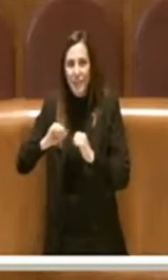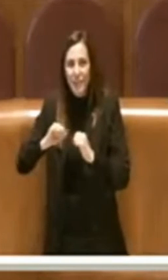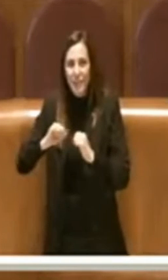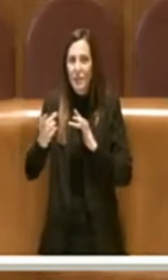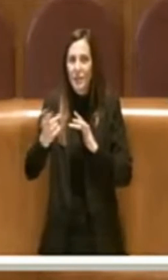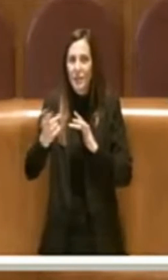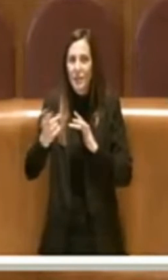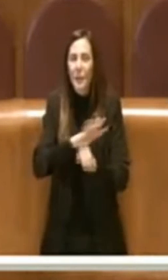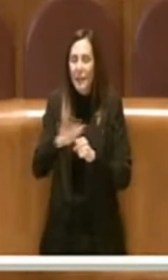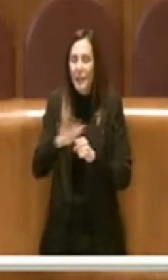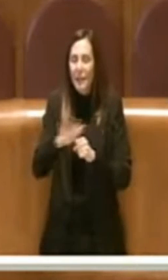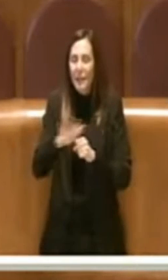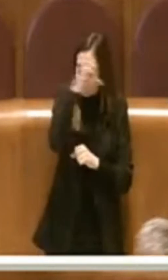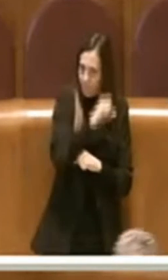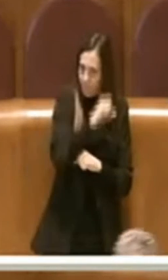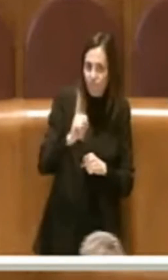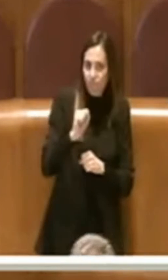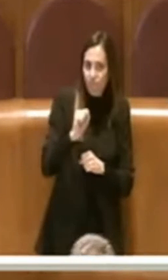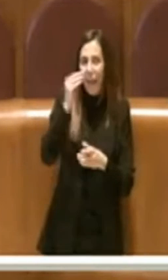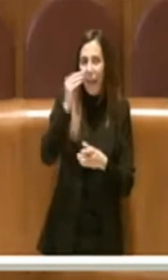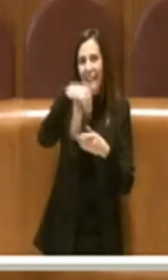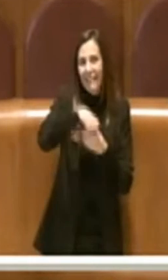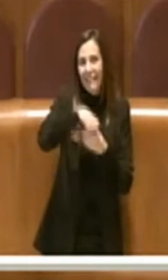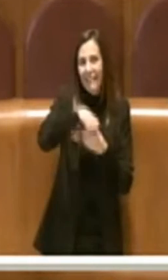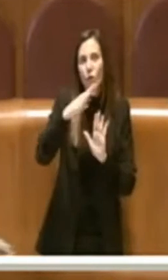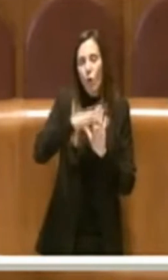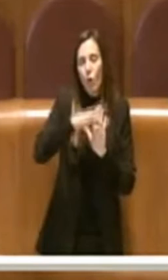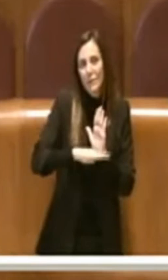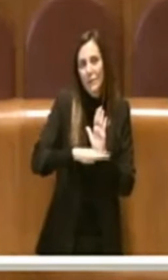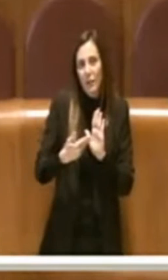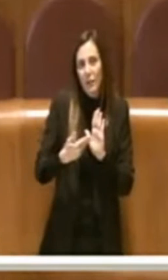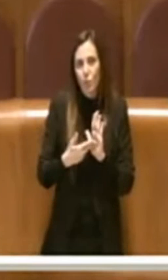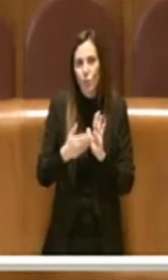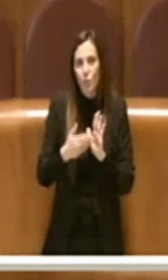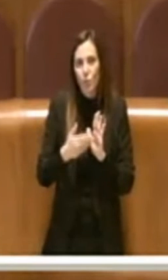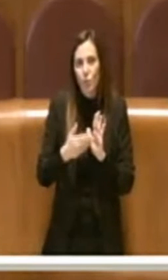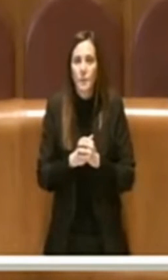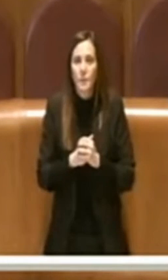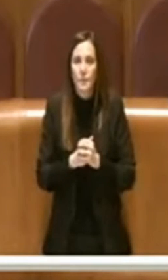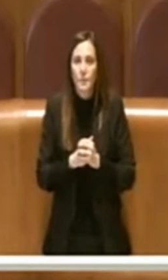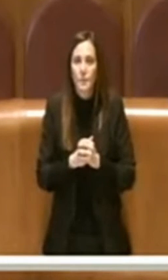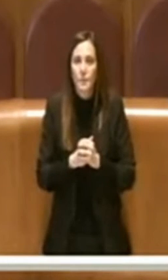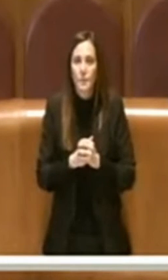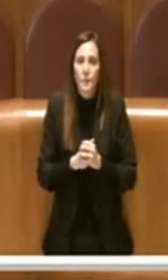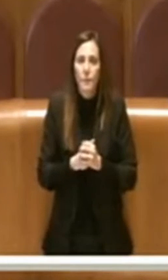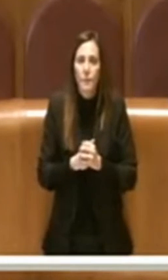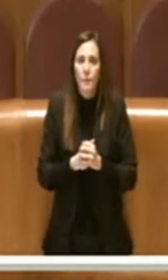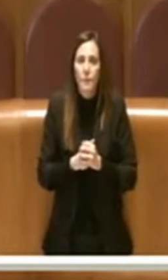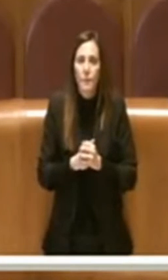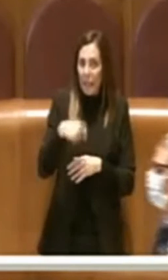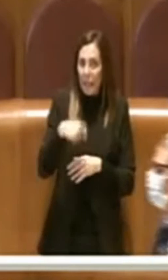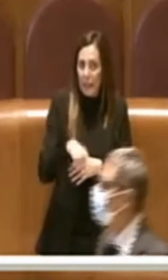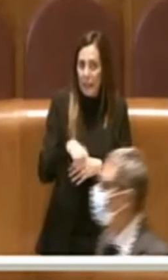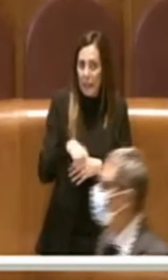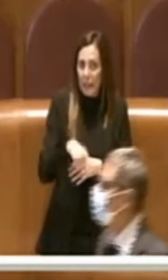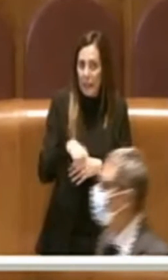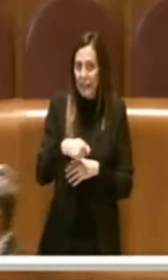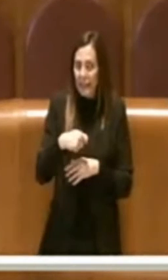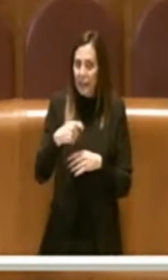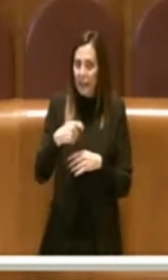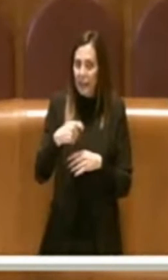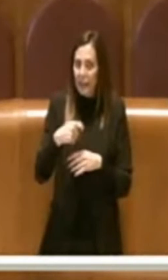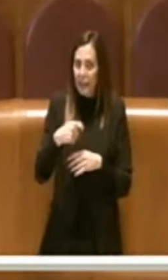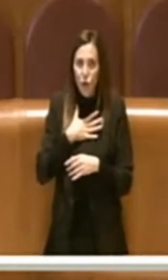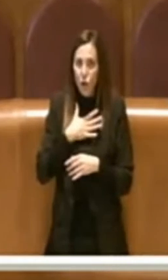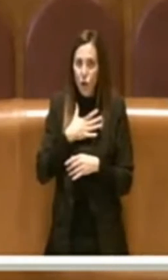pienamente recepito all'interno dello statuto. Quindi Presidente questa personalmente